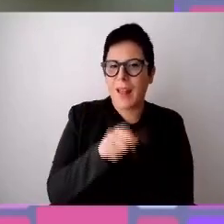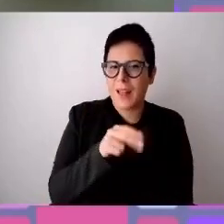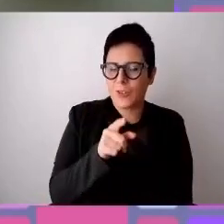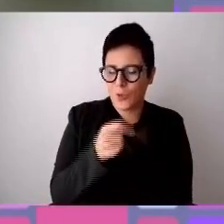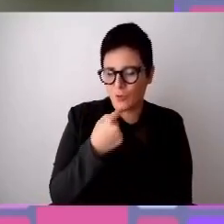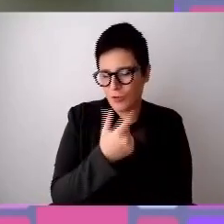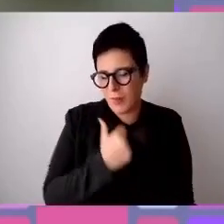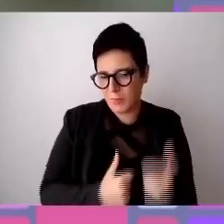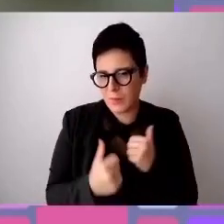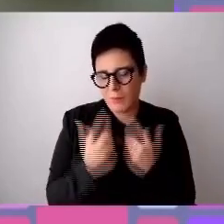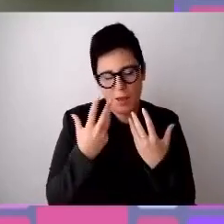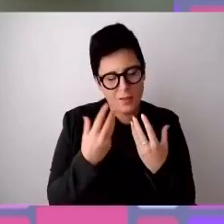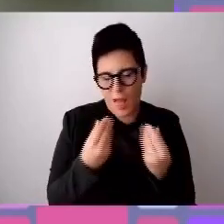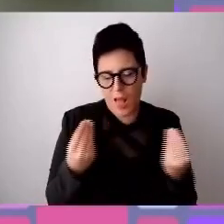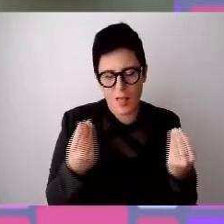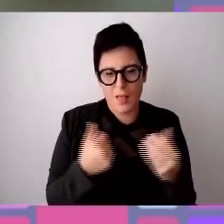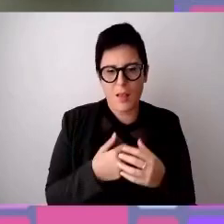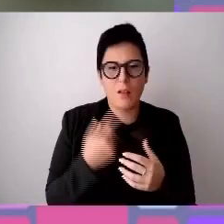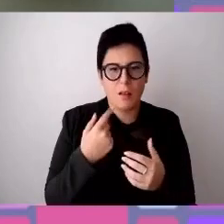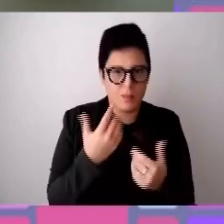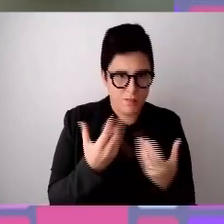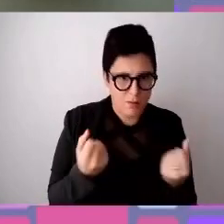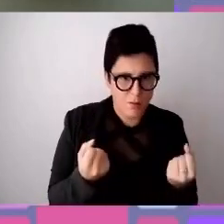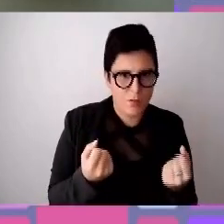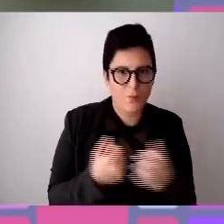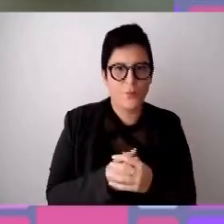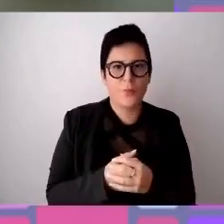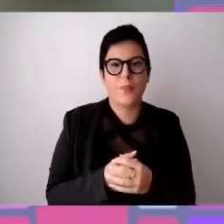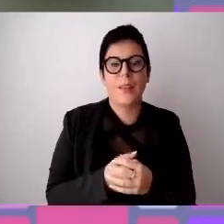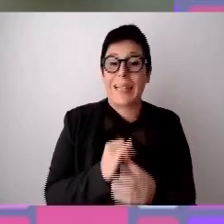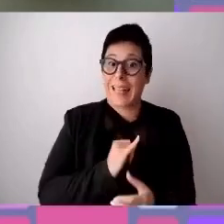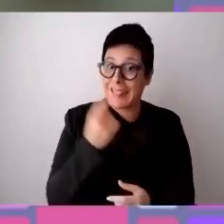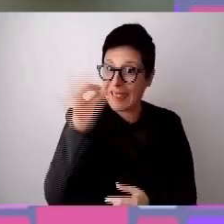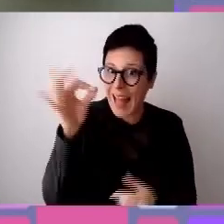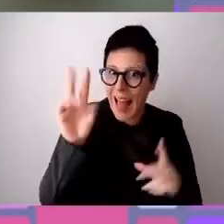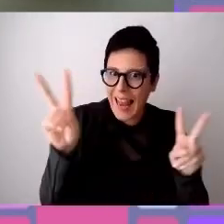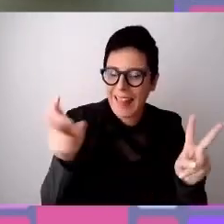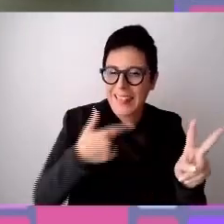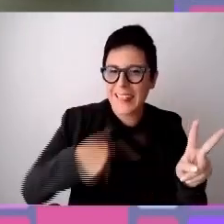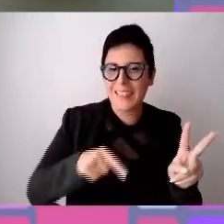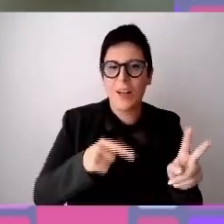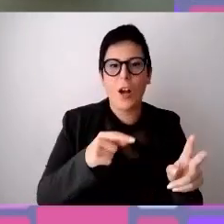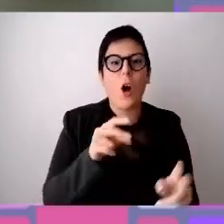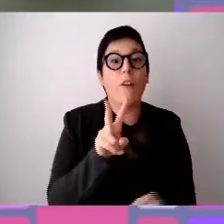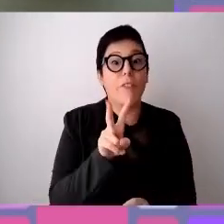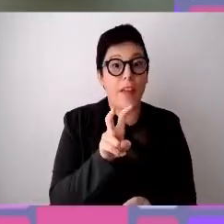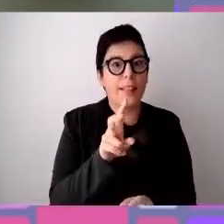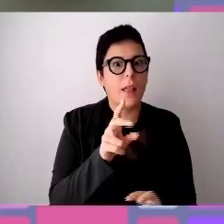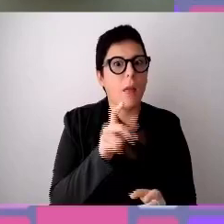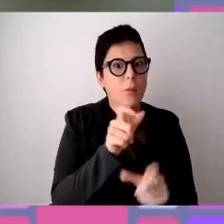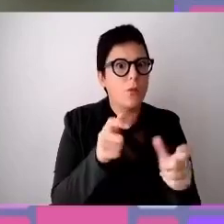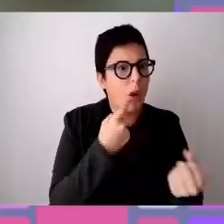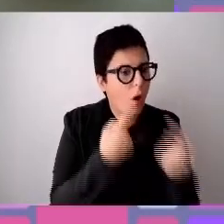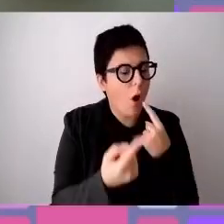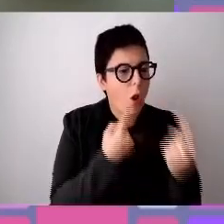ci possono fare cose molto concrete, per esempio Identitalent ha portato 20 persone a colloquio, 20 persone in transizione di genere, non è facile.